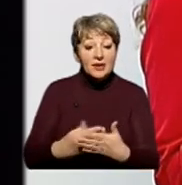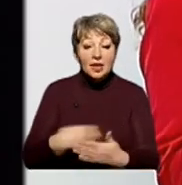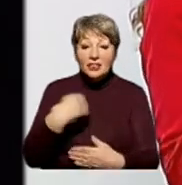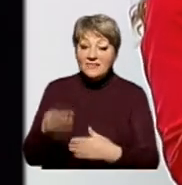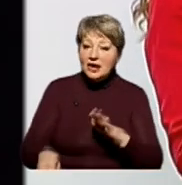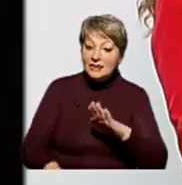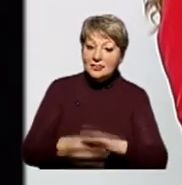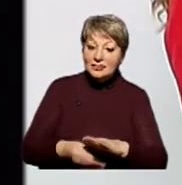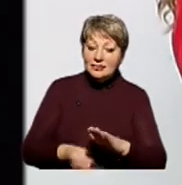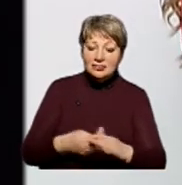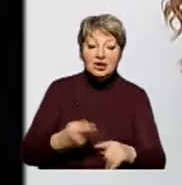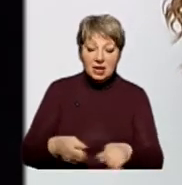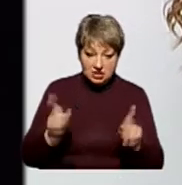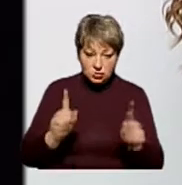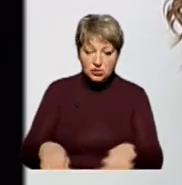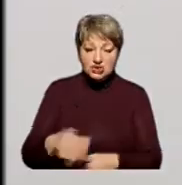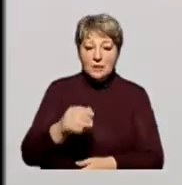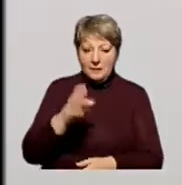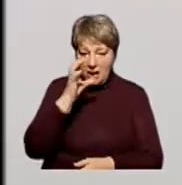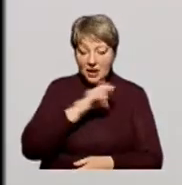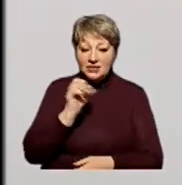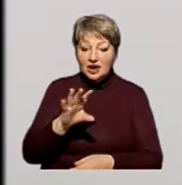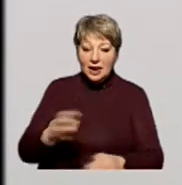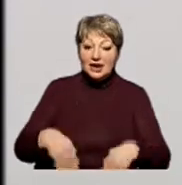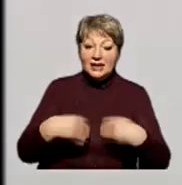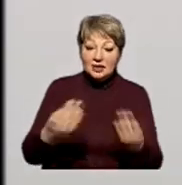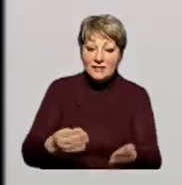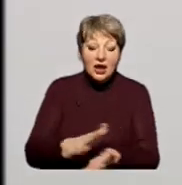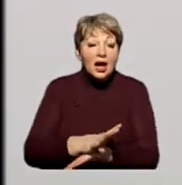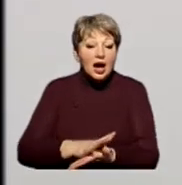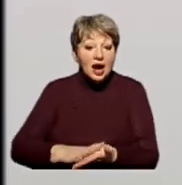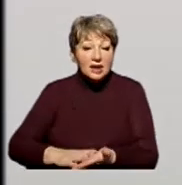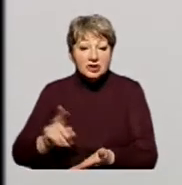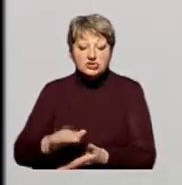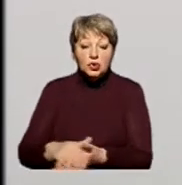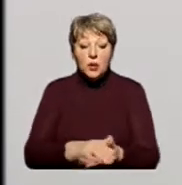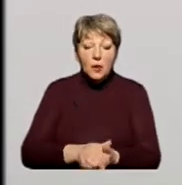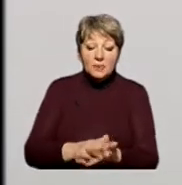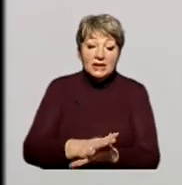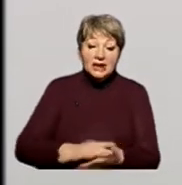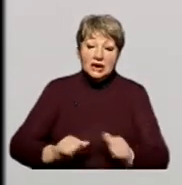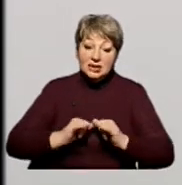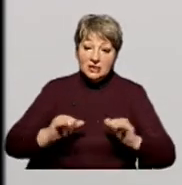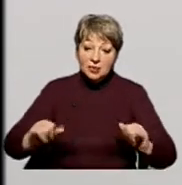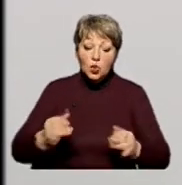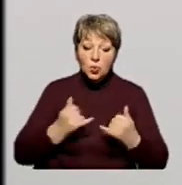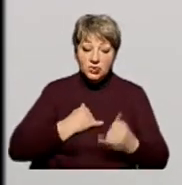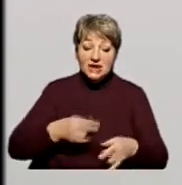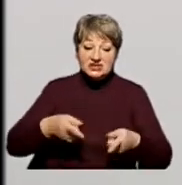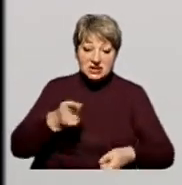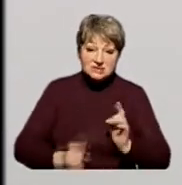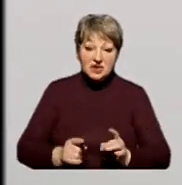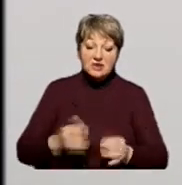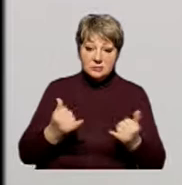хабар, це так само погано, як його і брати хабар. А далі ще важливо, щоб суспільство і далі розвивалося, а у нас насправді воно